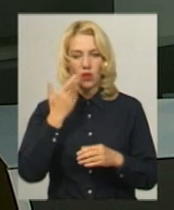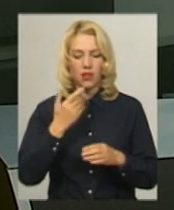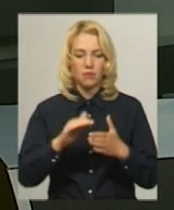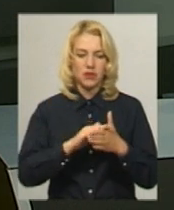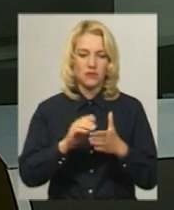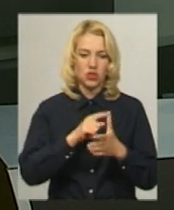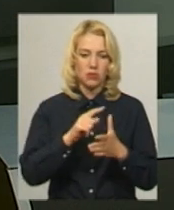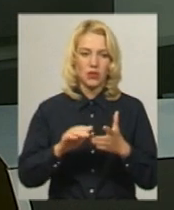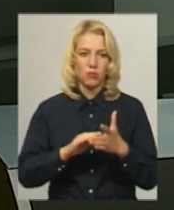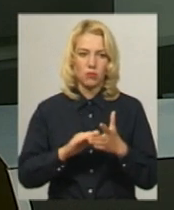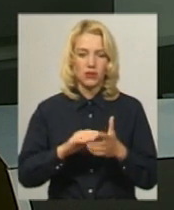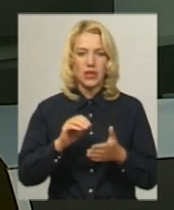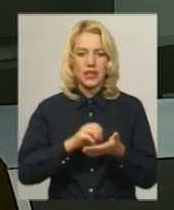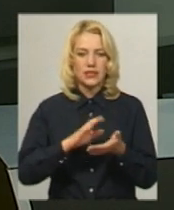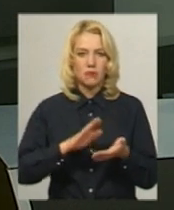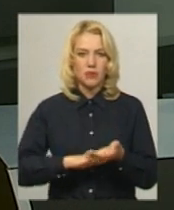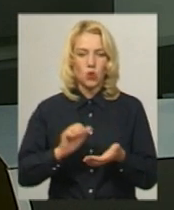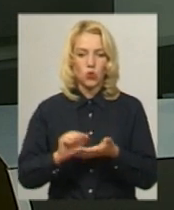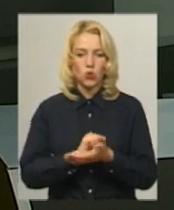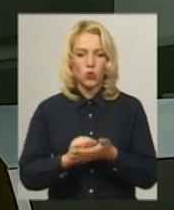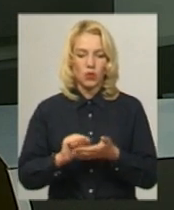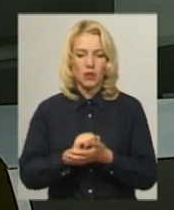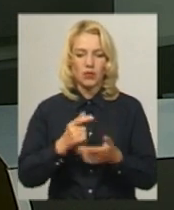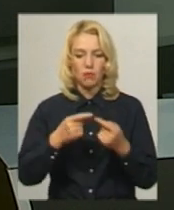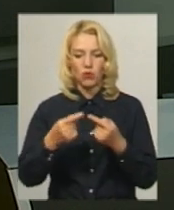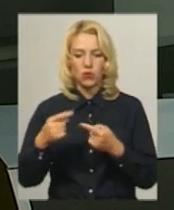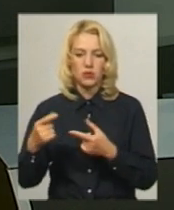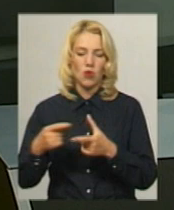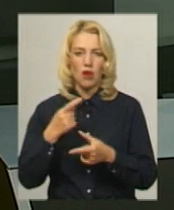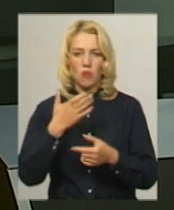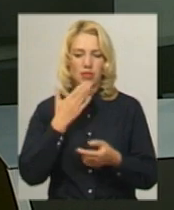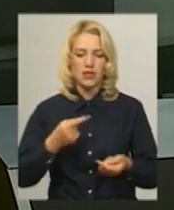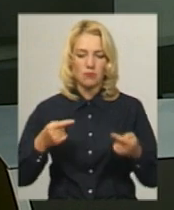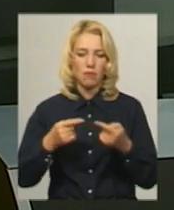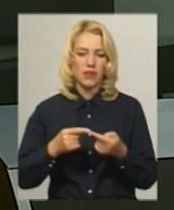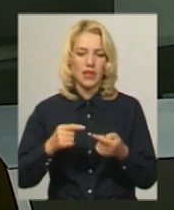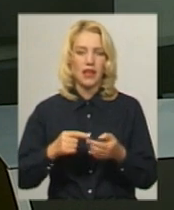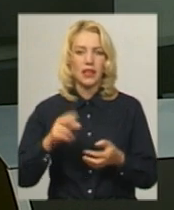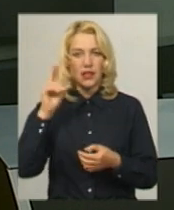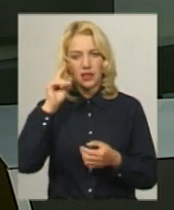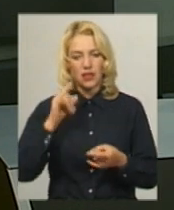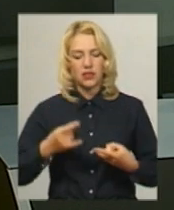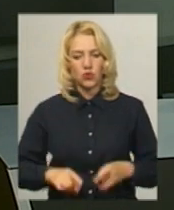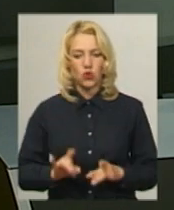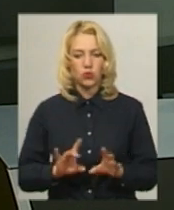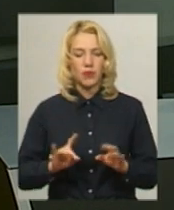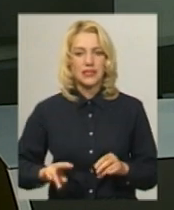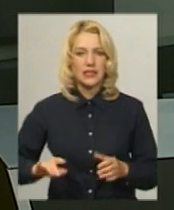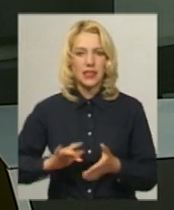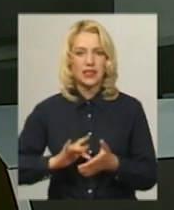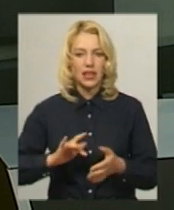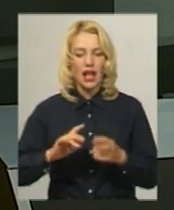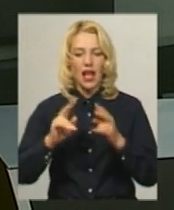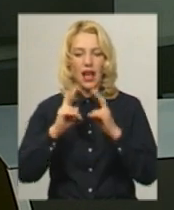і по-батькові написані у документах по-різному або не співпадає дата народження, розповідає директор Центру аналітики, моніторингу та